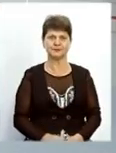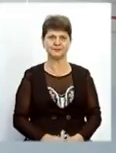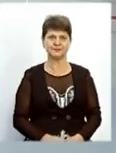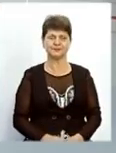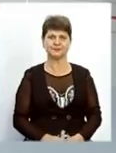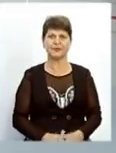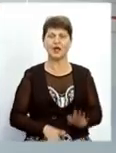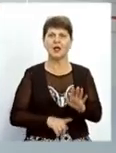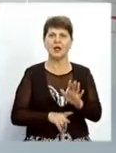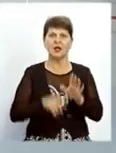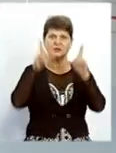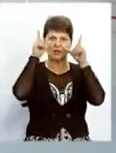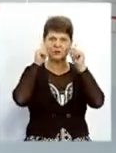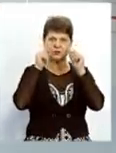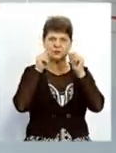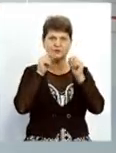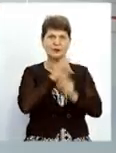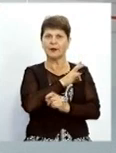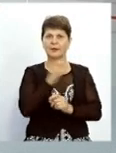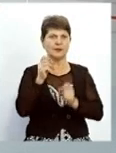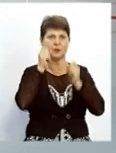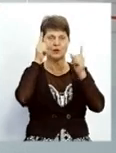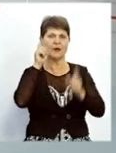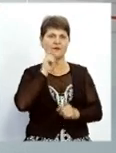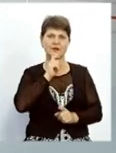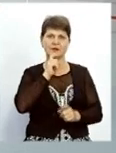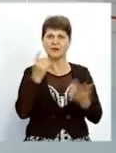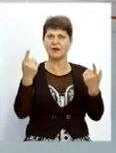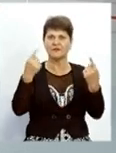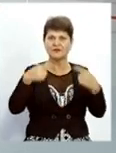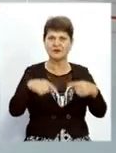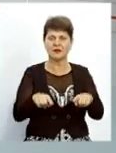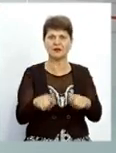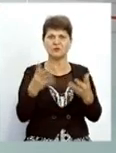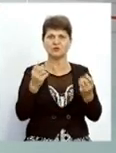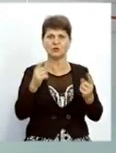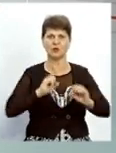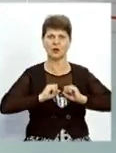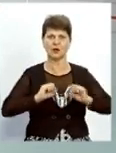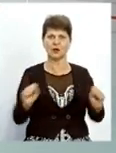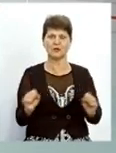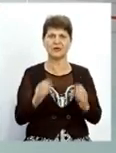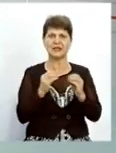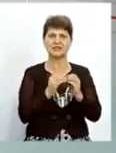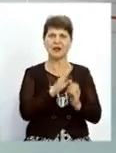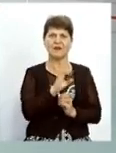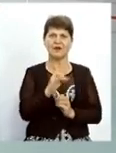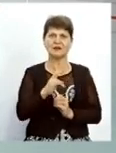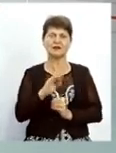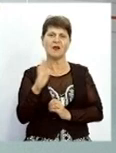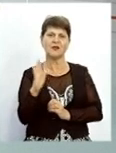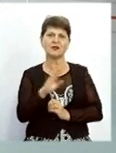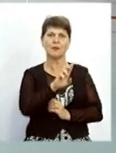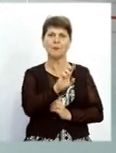Заснувий не прокинувся. Вінничина втратила ще одного героя. 10 вересня пішов із життя Валентин Белінський,